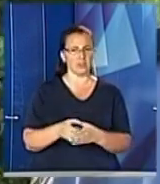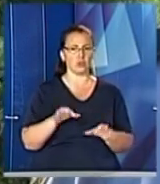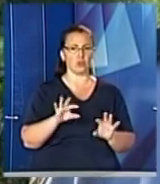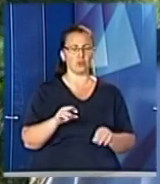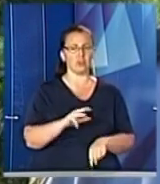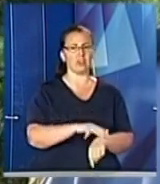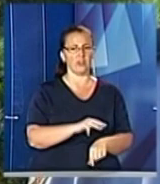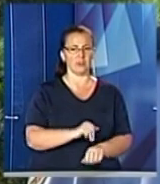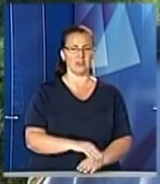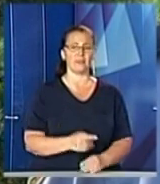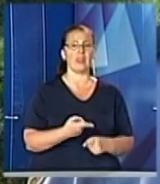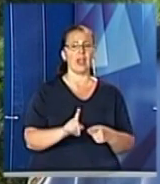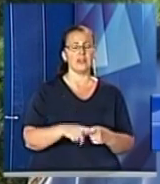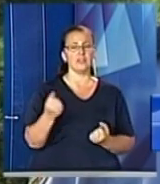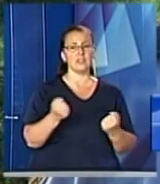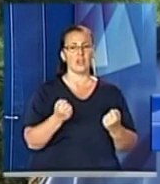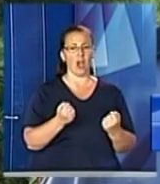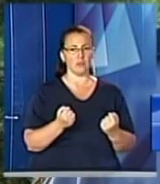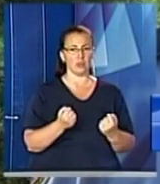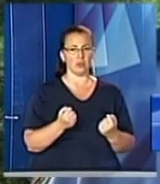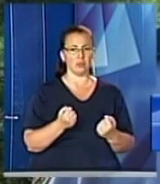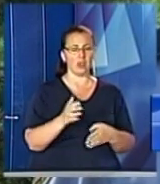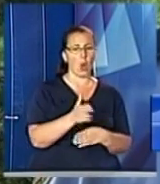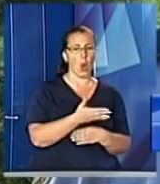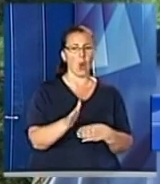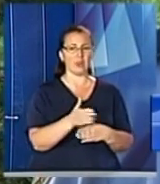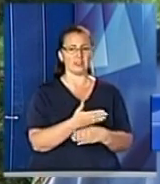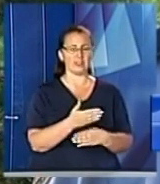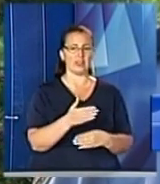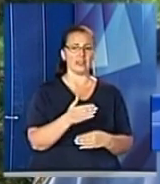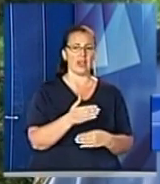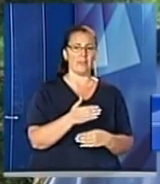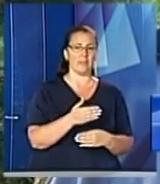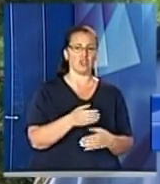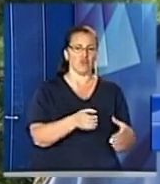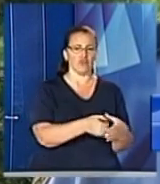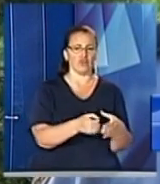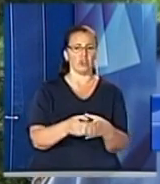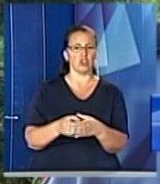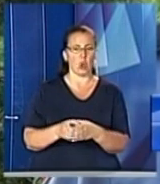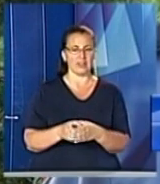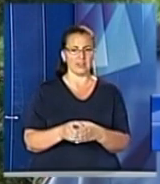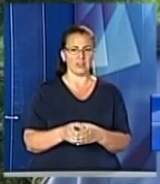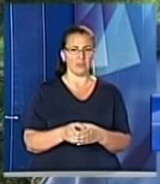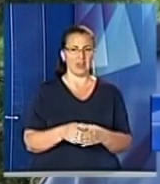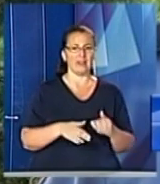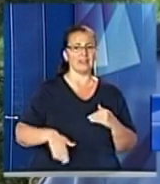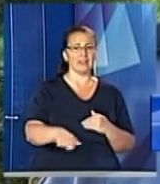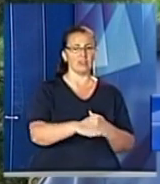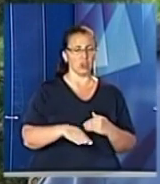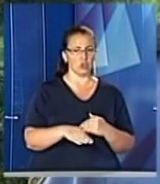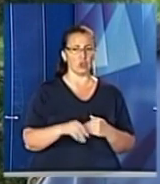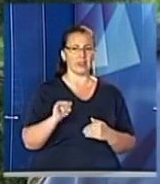Дані автомобілі розподілені між нашими кущовими підрозділами на території і